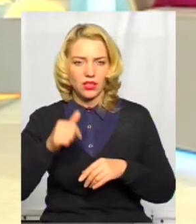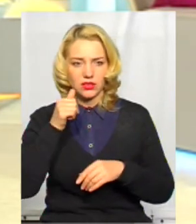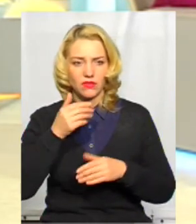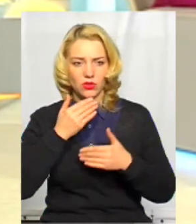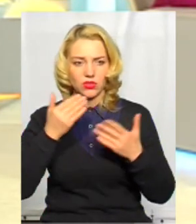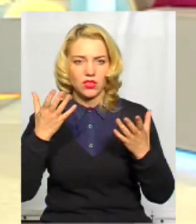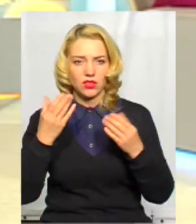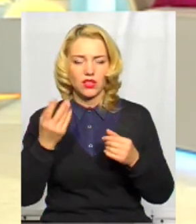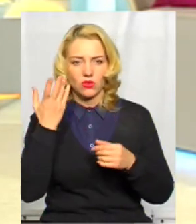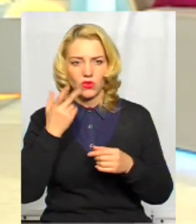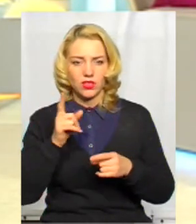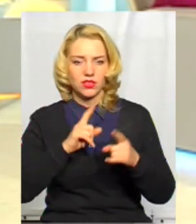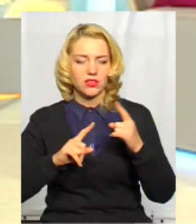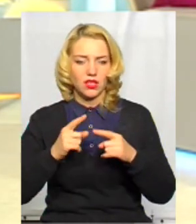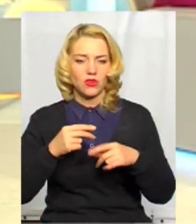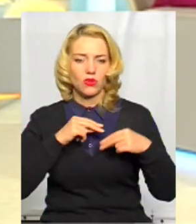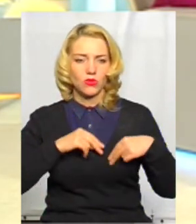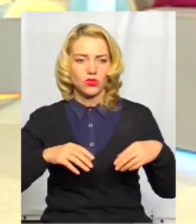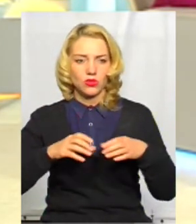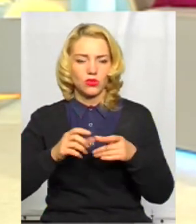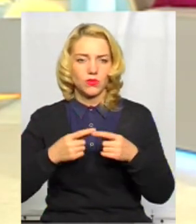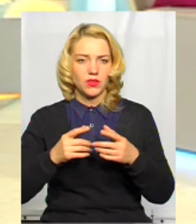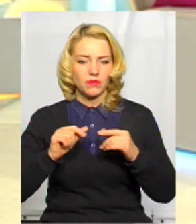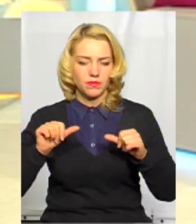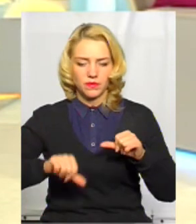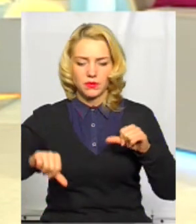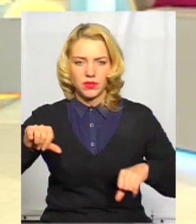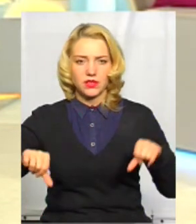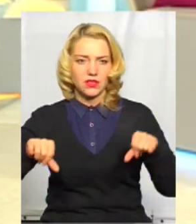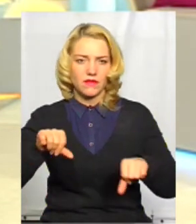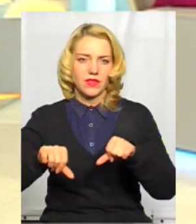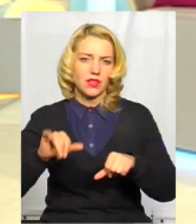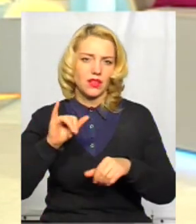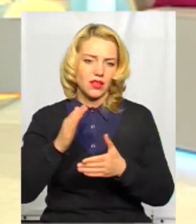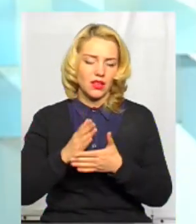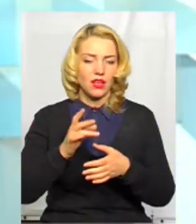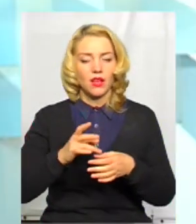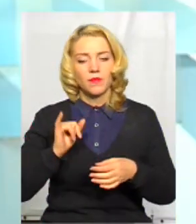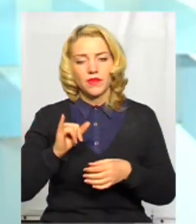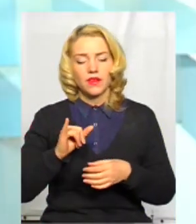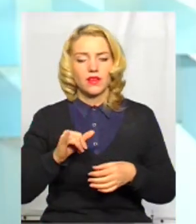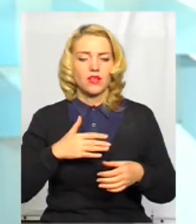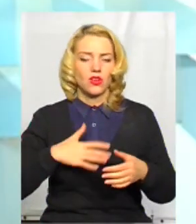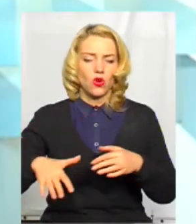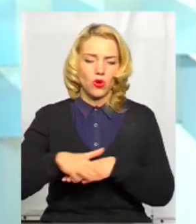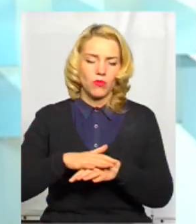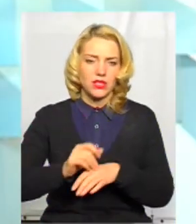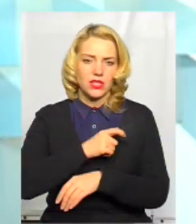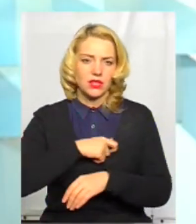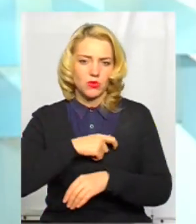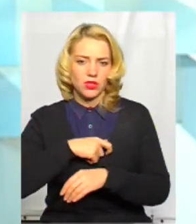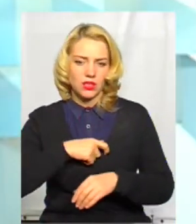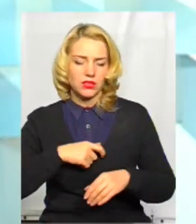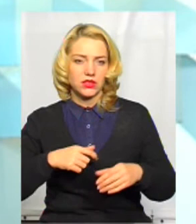останній день, коли засідається робоча група. Вона складається з широкого кула представників і громадськості, і депутатського корпусу всіх рівнів,